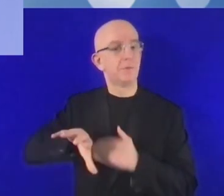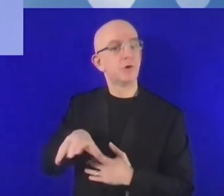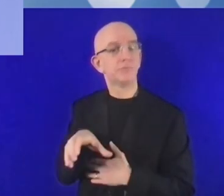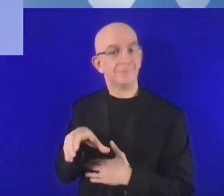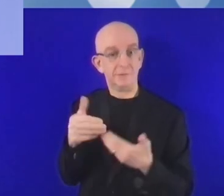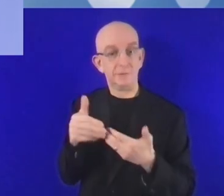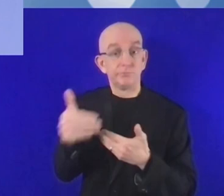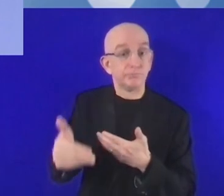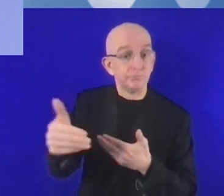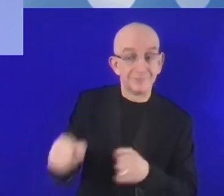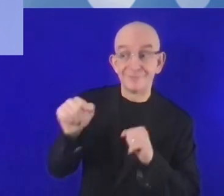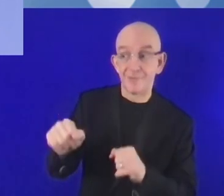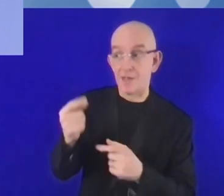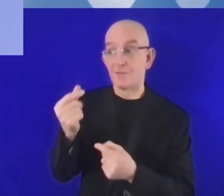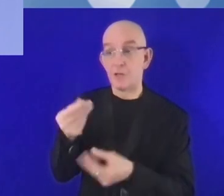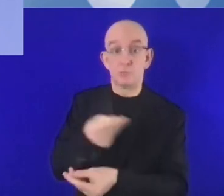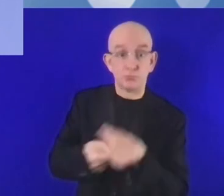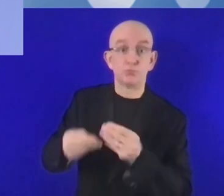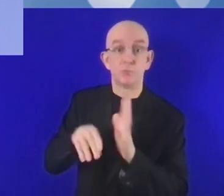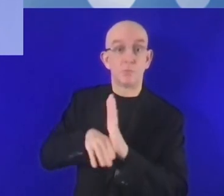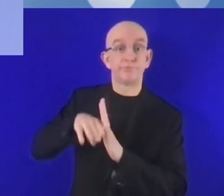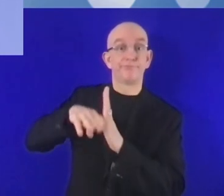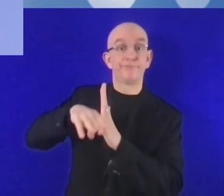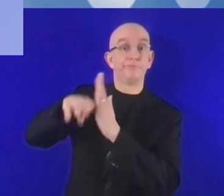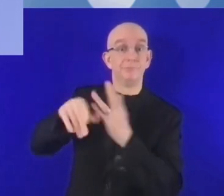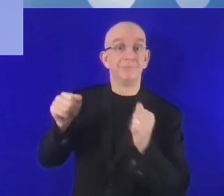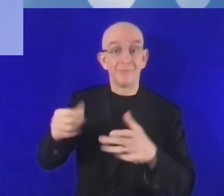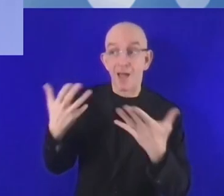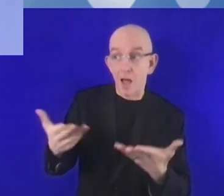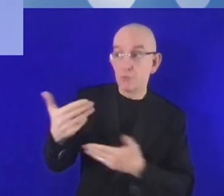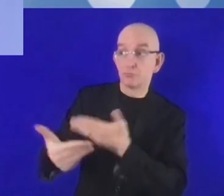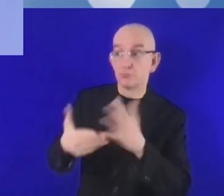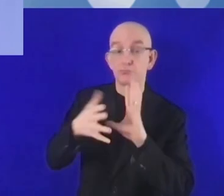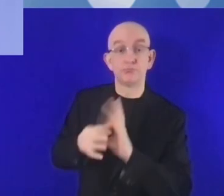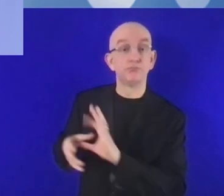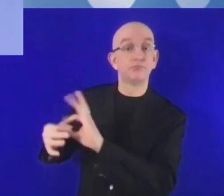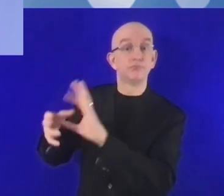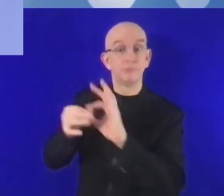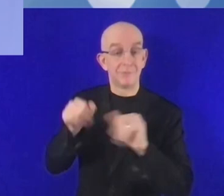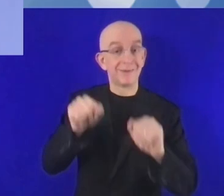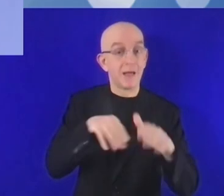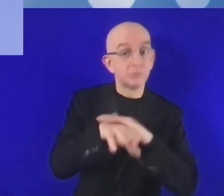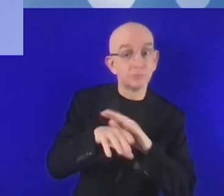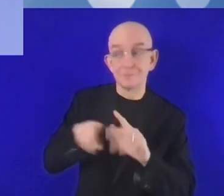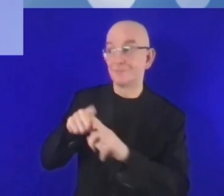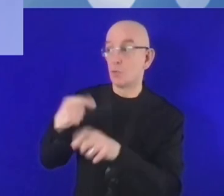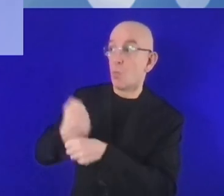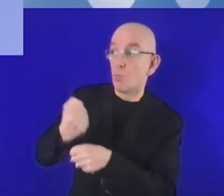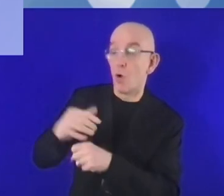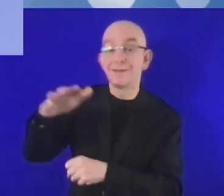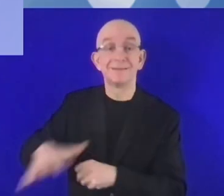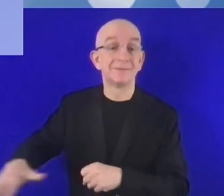ضعيف إلى الصناديق والتمويل.